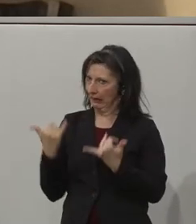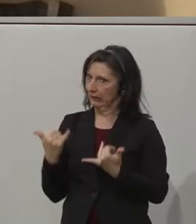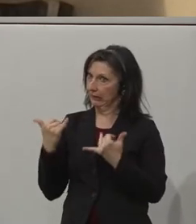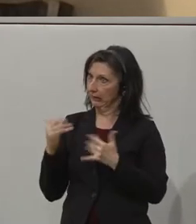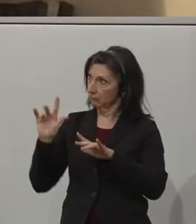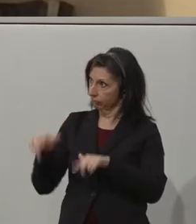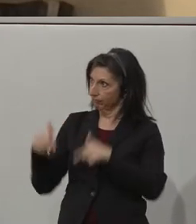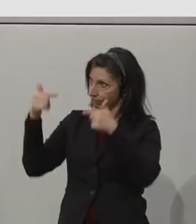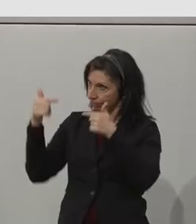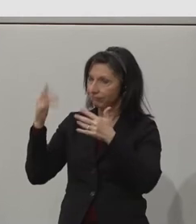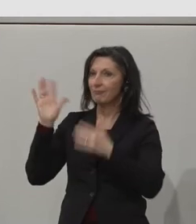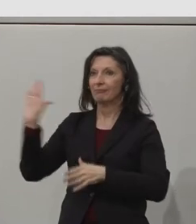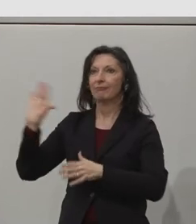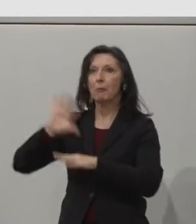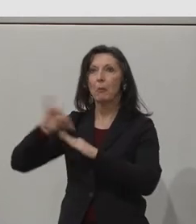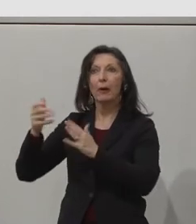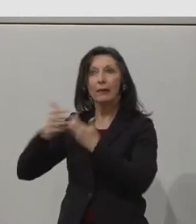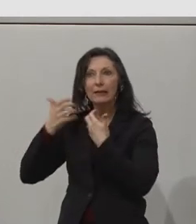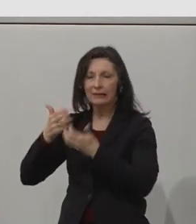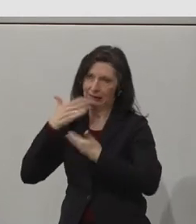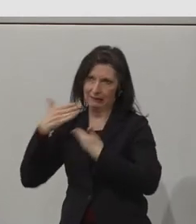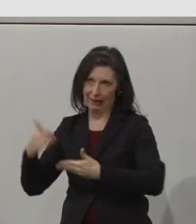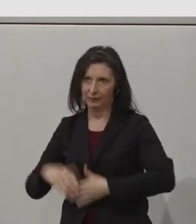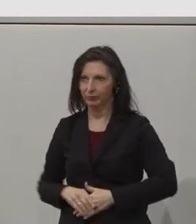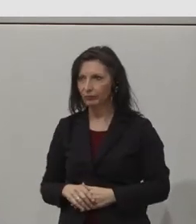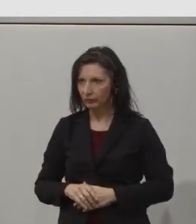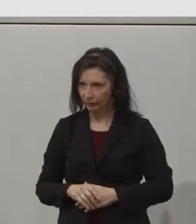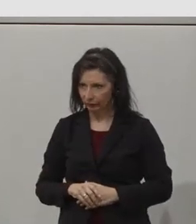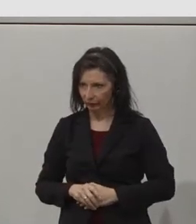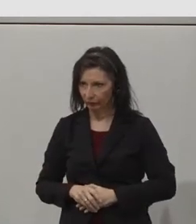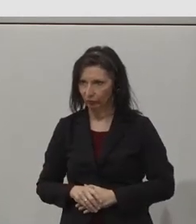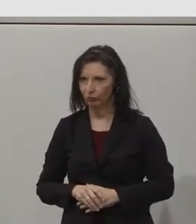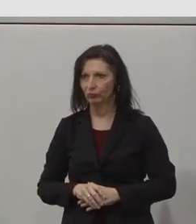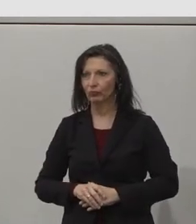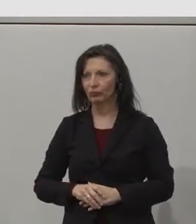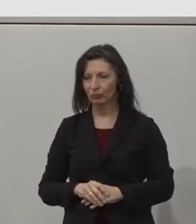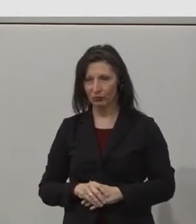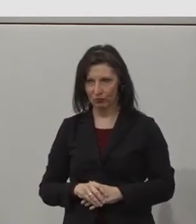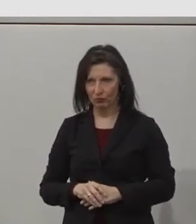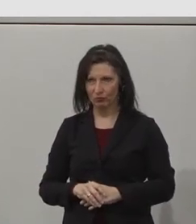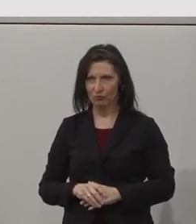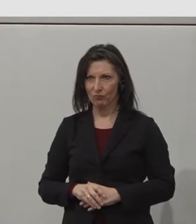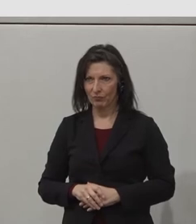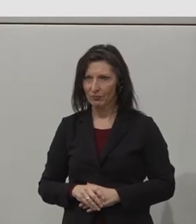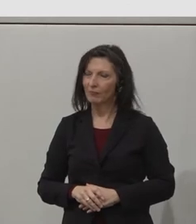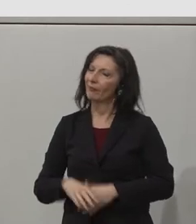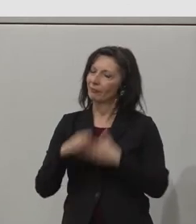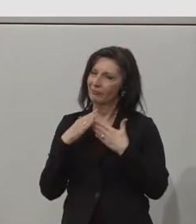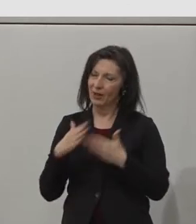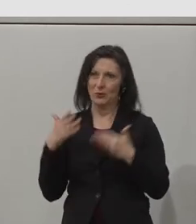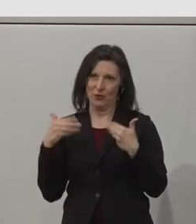Thank you. Today, ladies and gentlemen, it gives me great pleasure to share with you the work